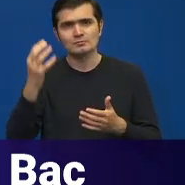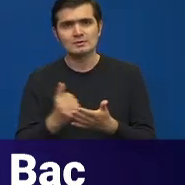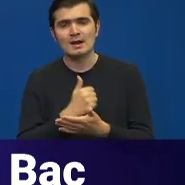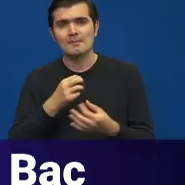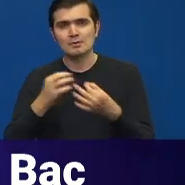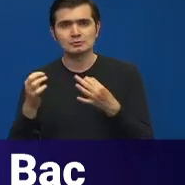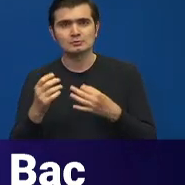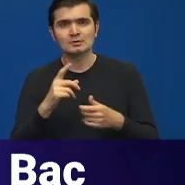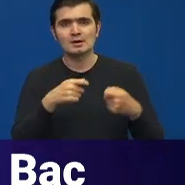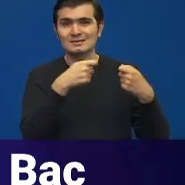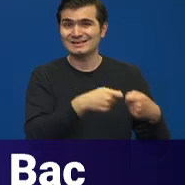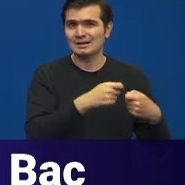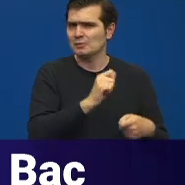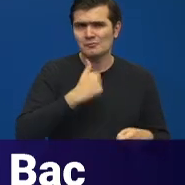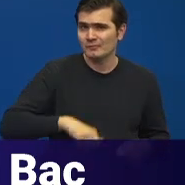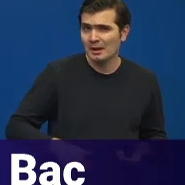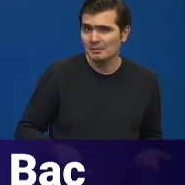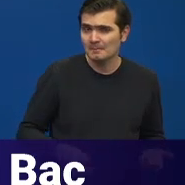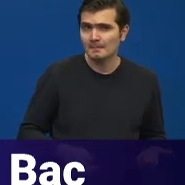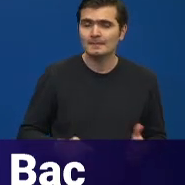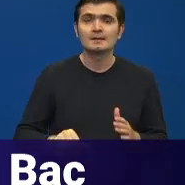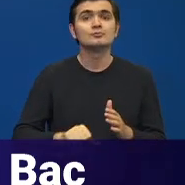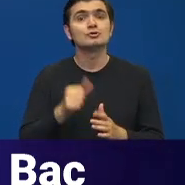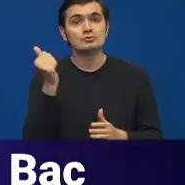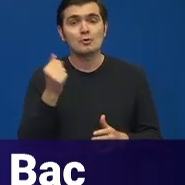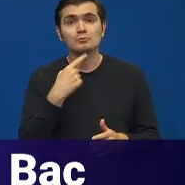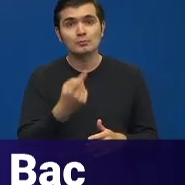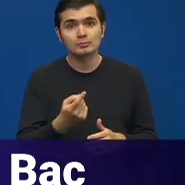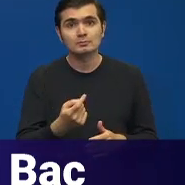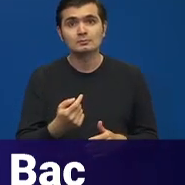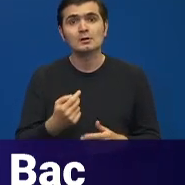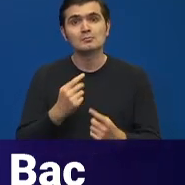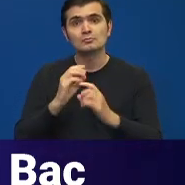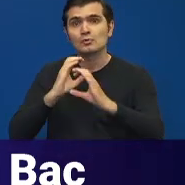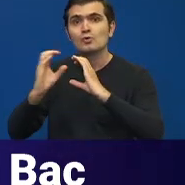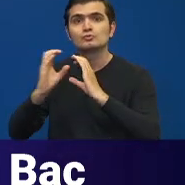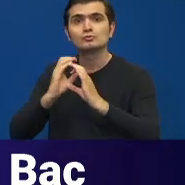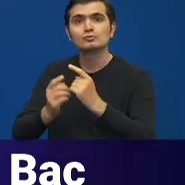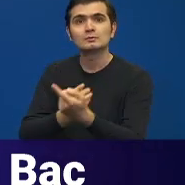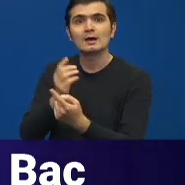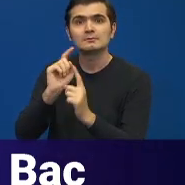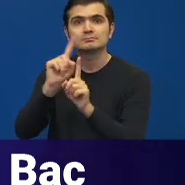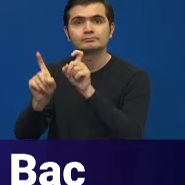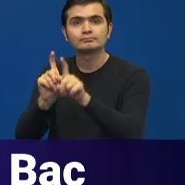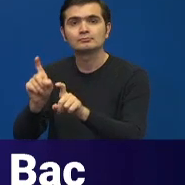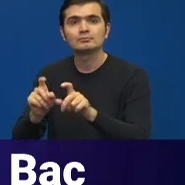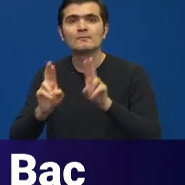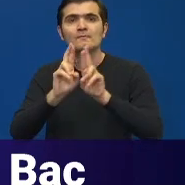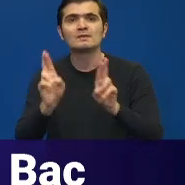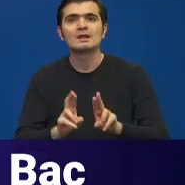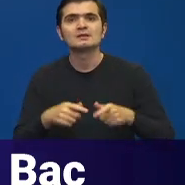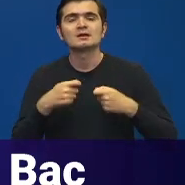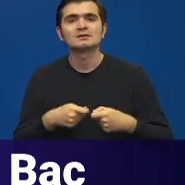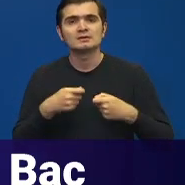dorească. Din nou, am consultat federațiile sindicale atunci când